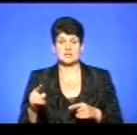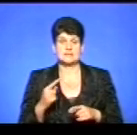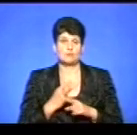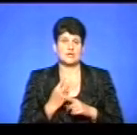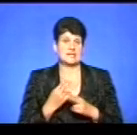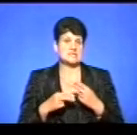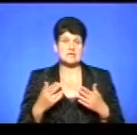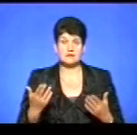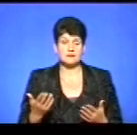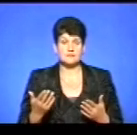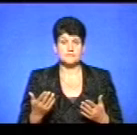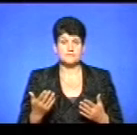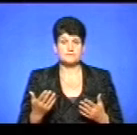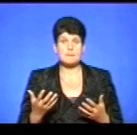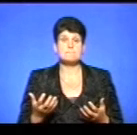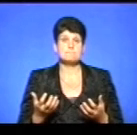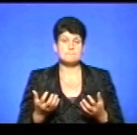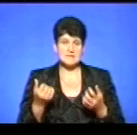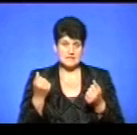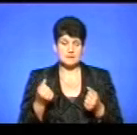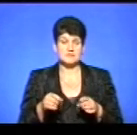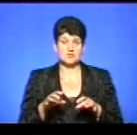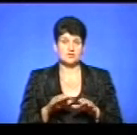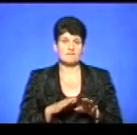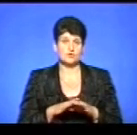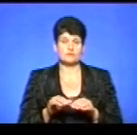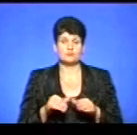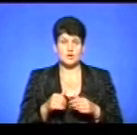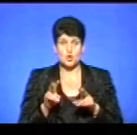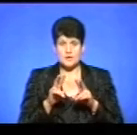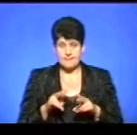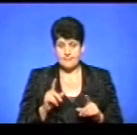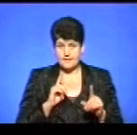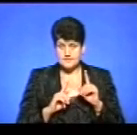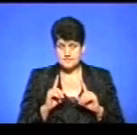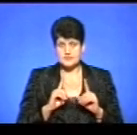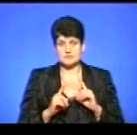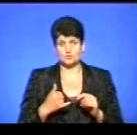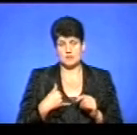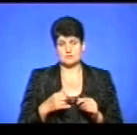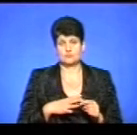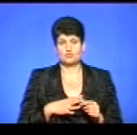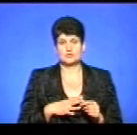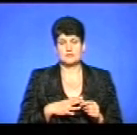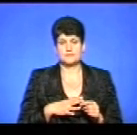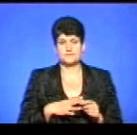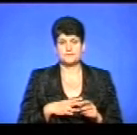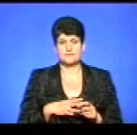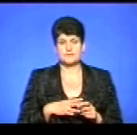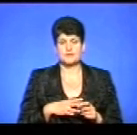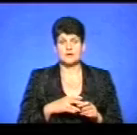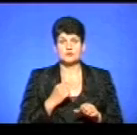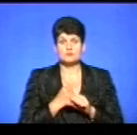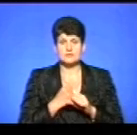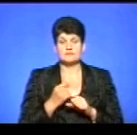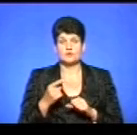поводженням тварин. Підтримана рішенням виконавчого комітету, вона розглянута на сесії. Наприклад, в нас була петиція облаштувати «Макдональдс» в